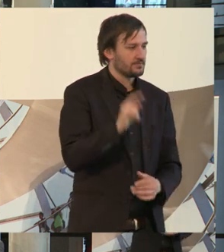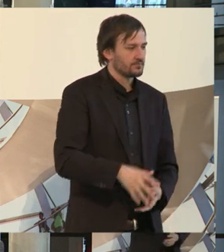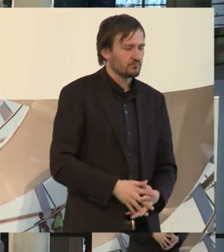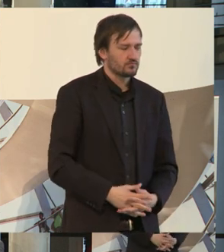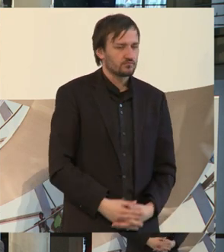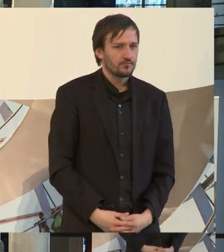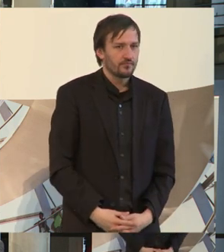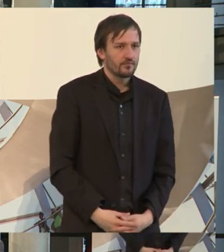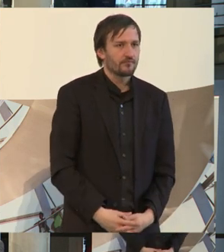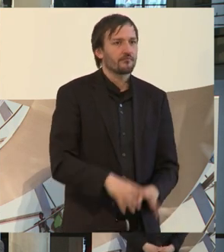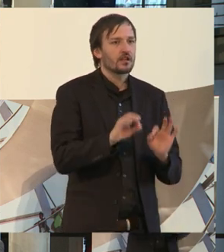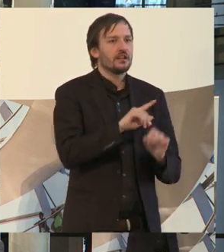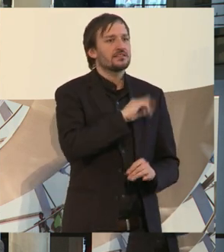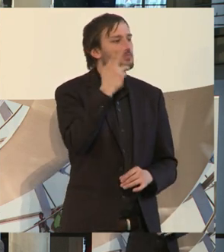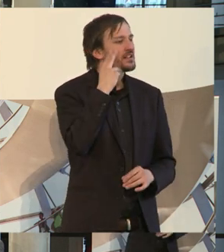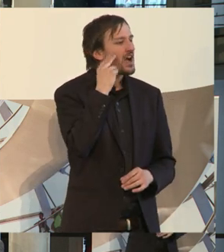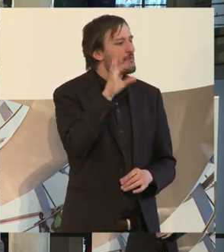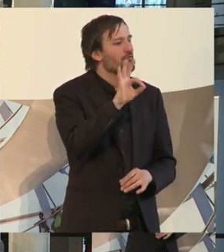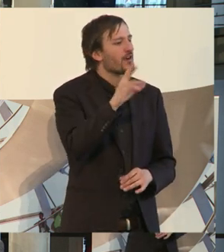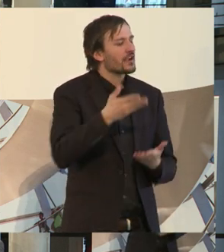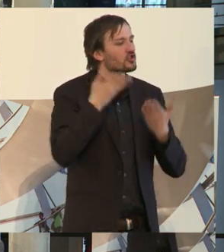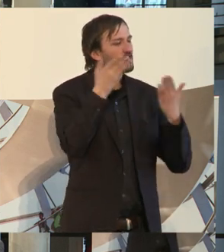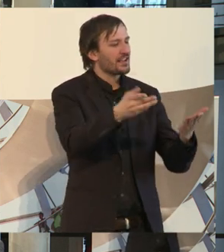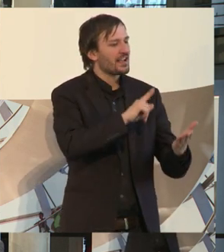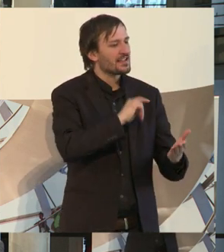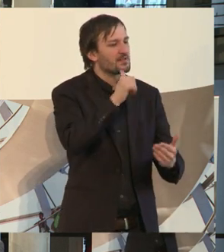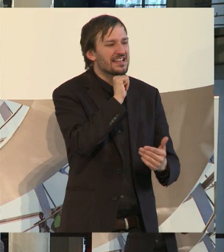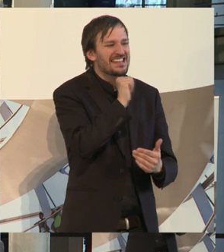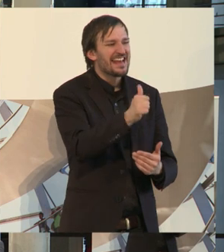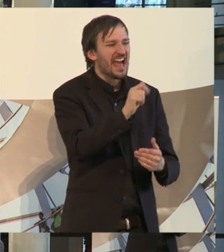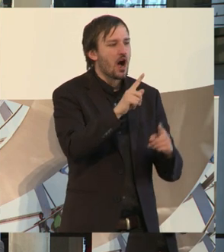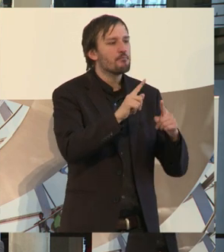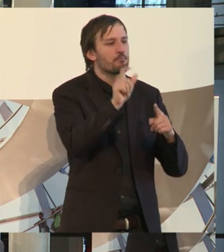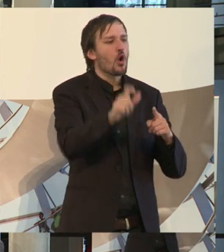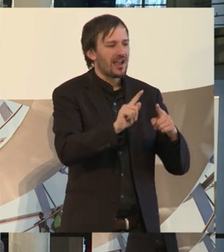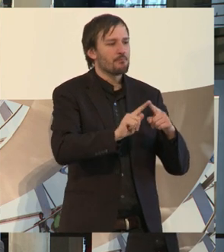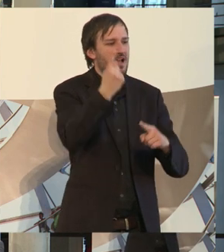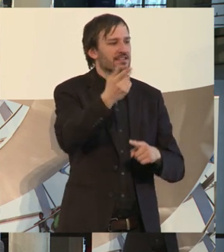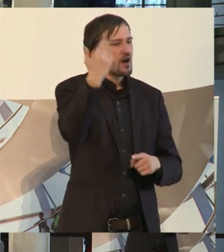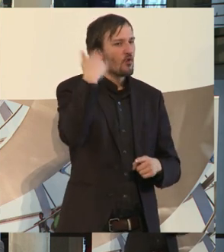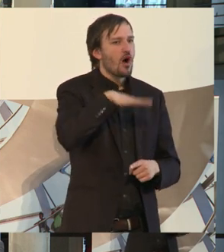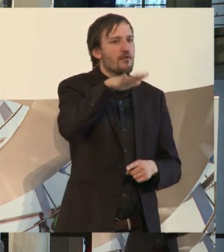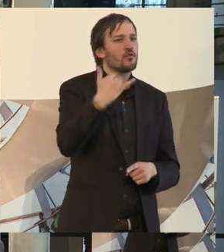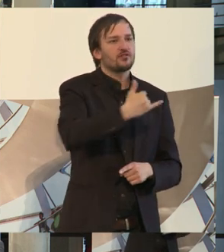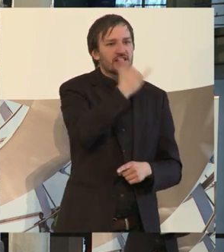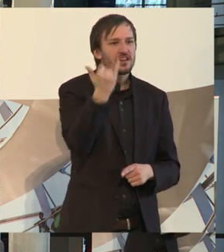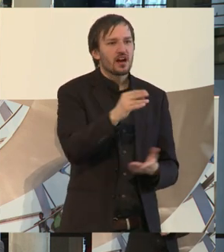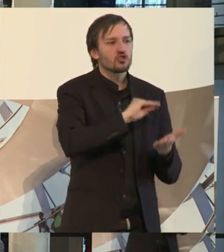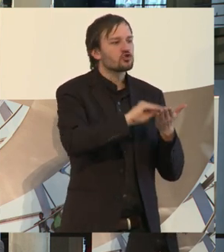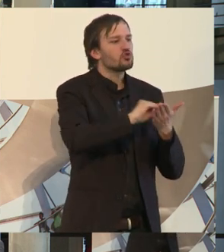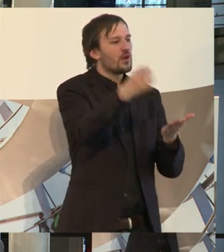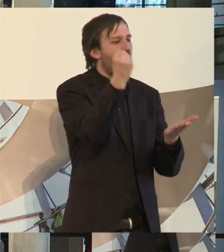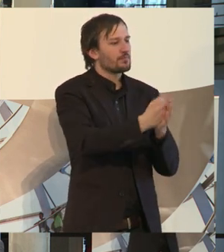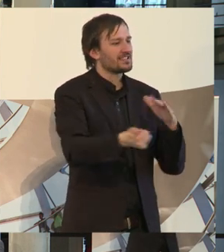Meine Damen und Herren, mein Name ist Frank Schenker. Ich komme aus Jena, bin Bürgermeister in Jena, war vorher 15 Jahre leitender Schulamtsdirektor.